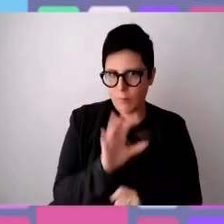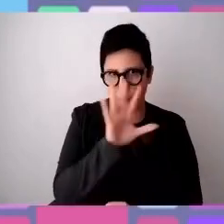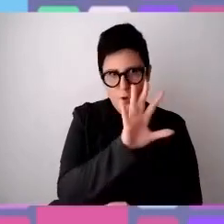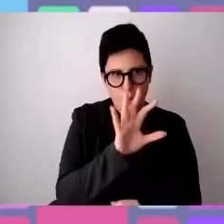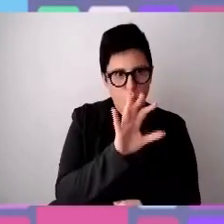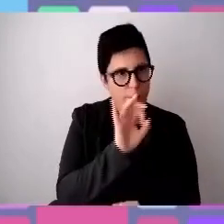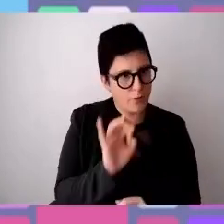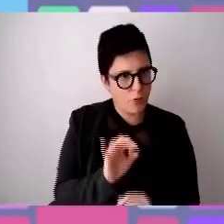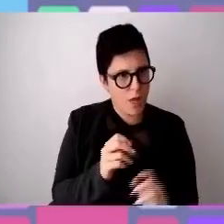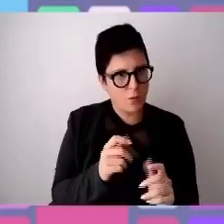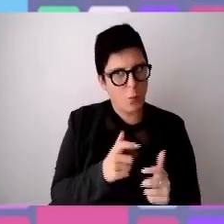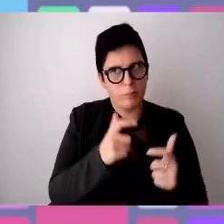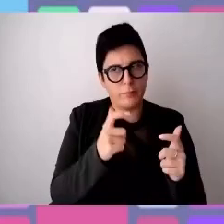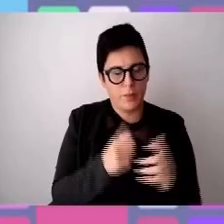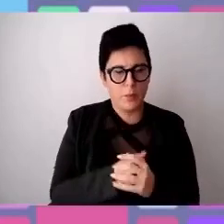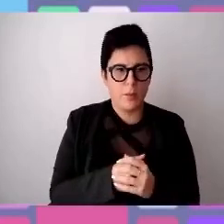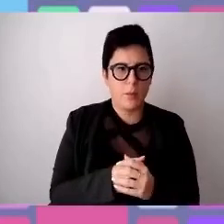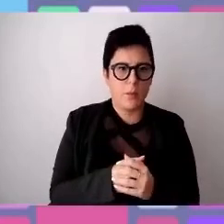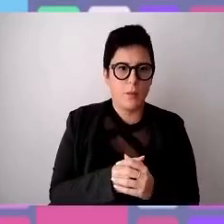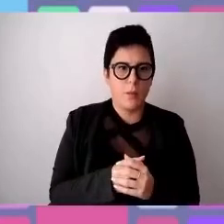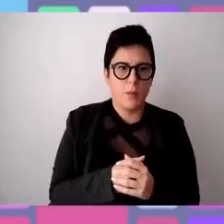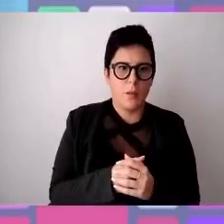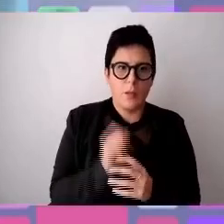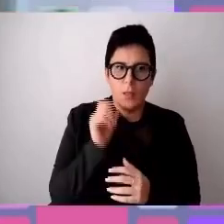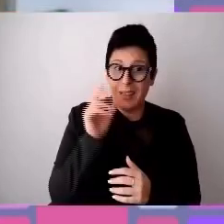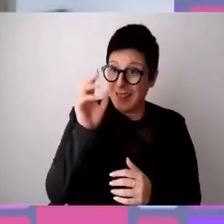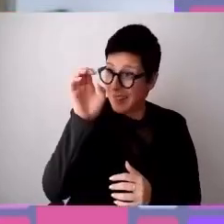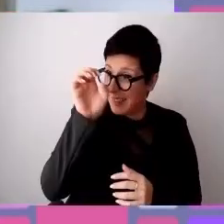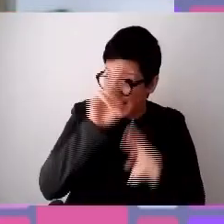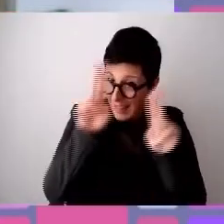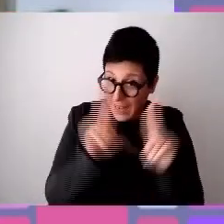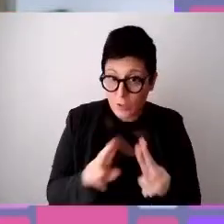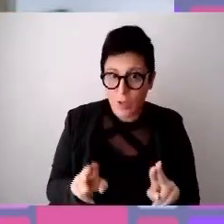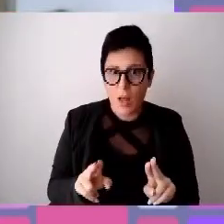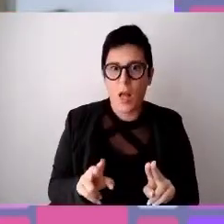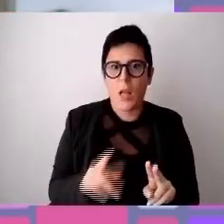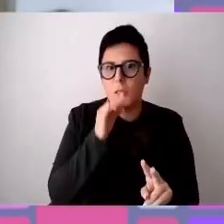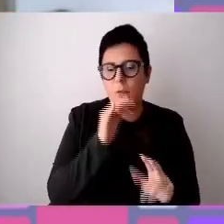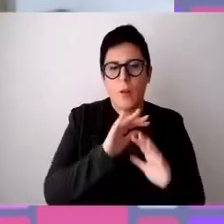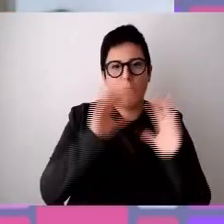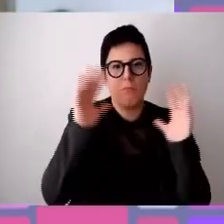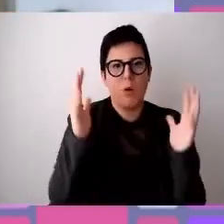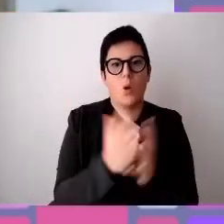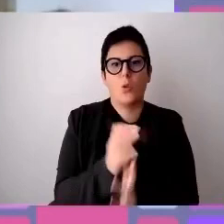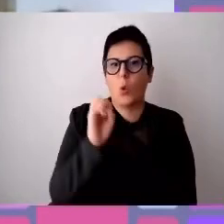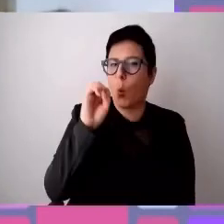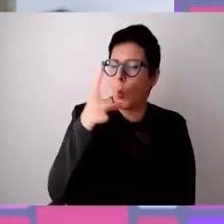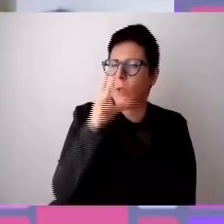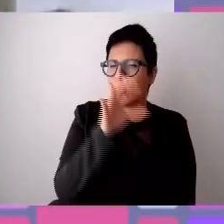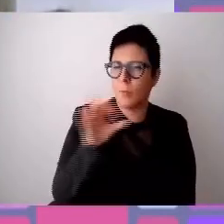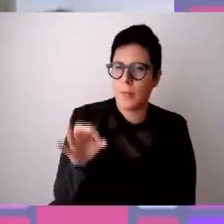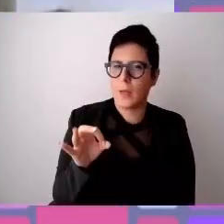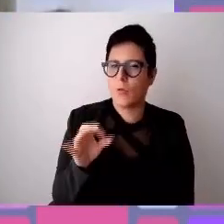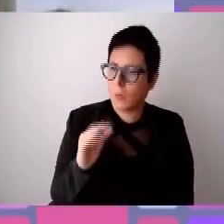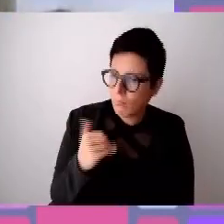è importante dare anche una percentuale internazionale, pensate che nel mondo ci sono più di del 15% delle persone che